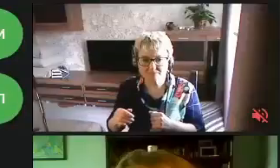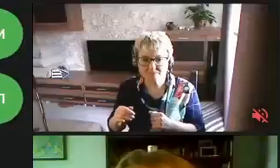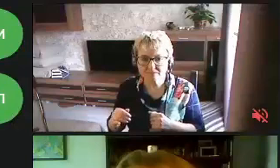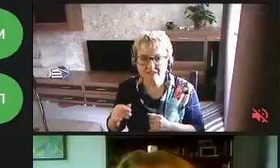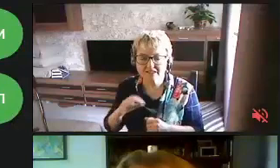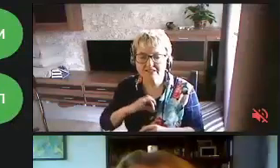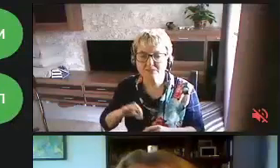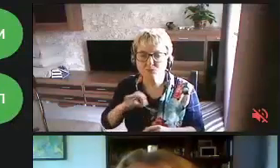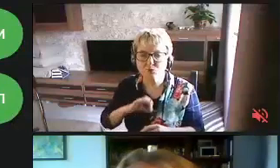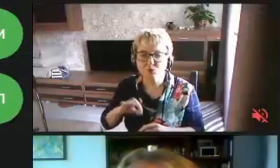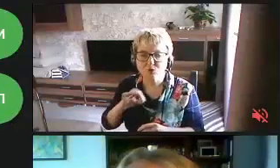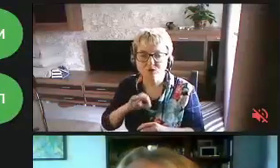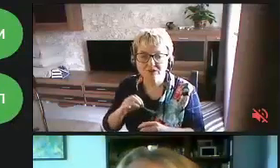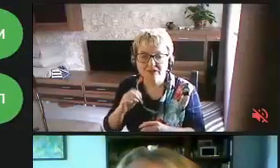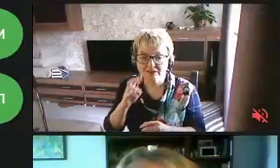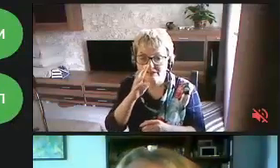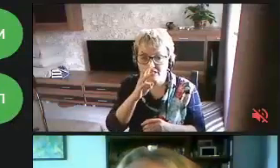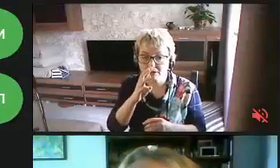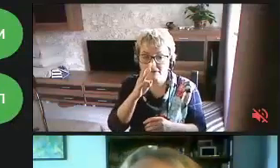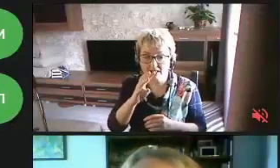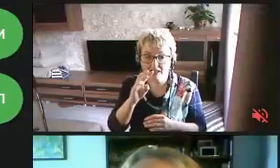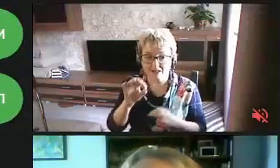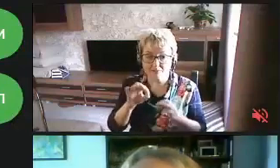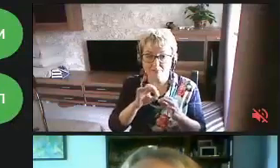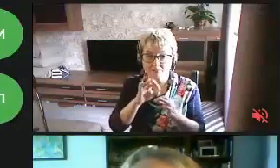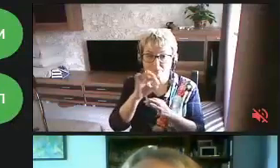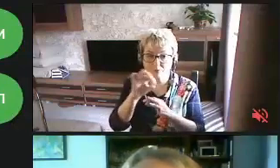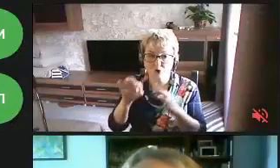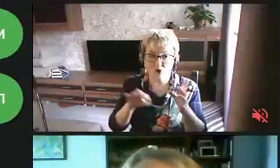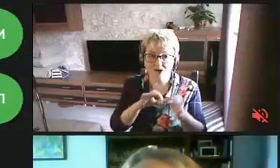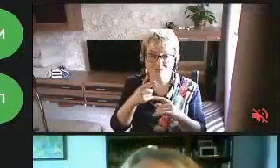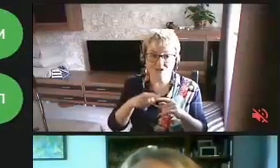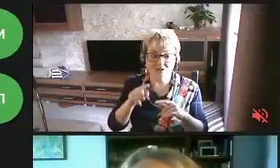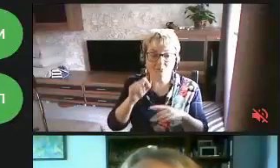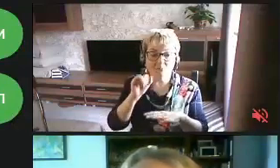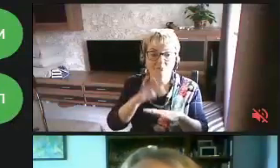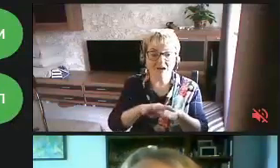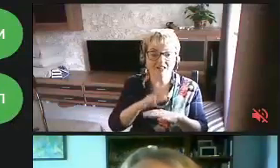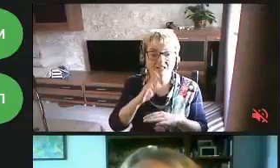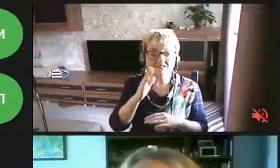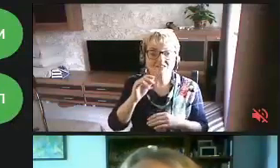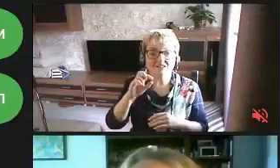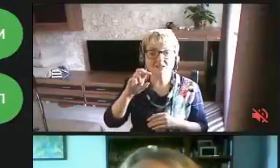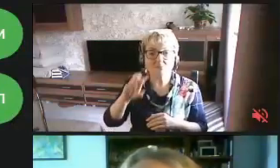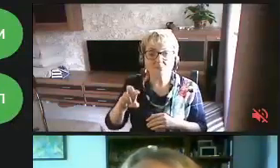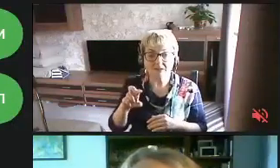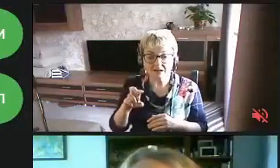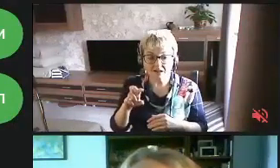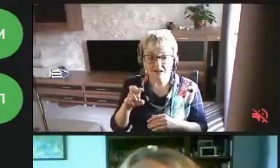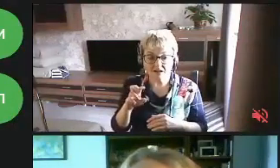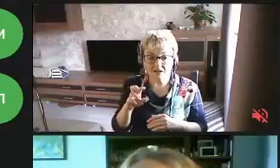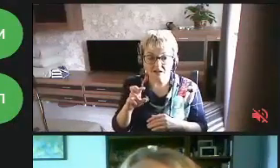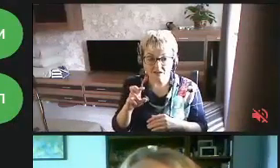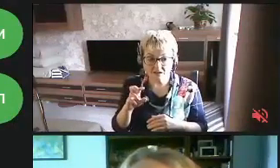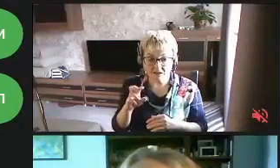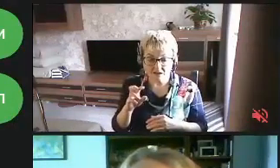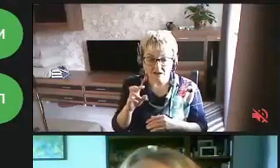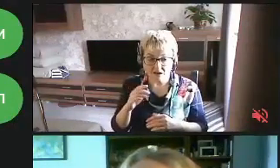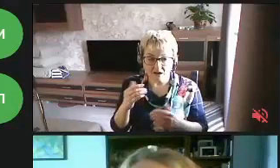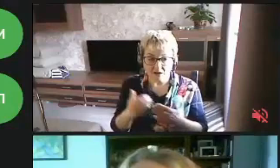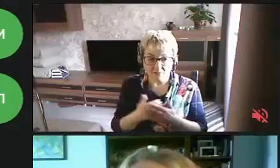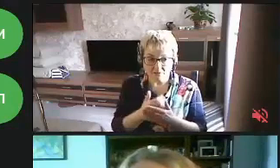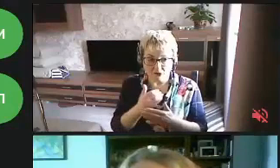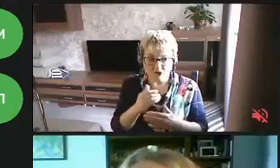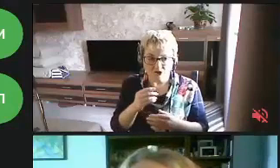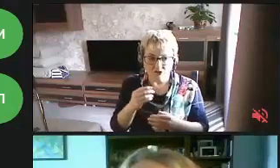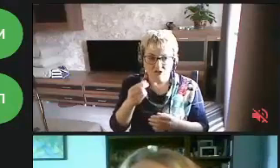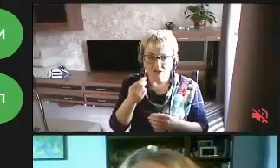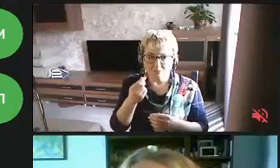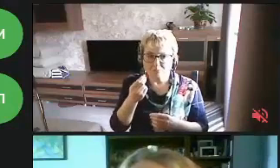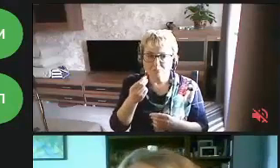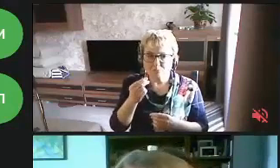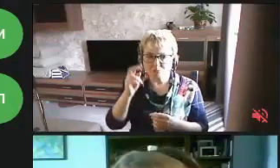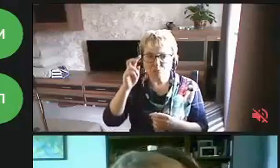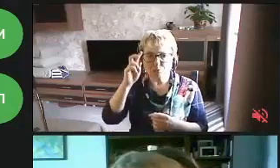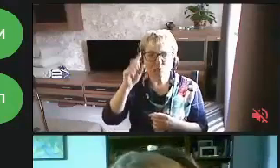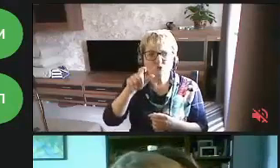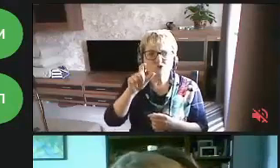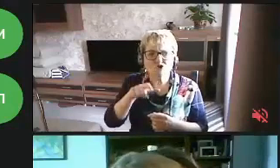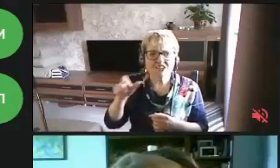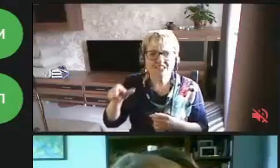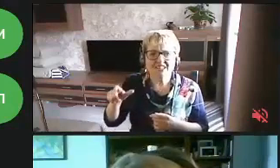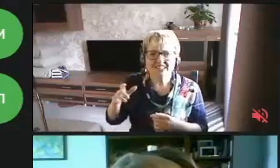использование зарплатных проектов этого самого банка ВТБ. То есть, опять же, бюджетники становятся